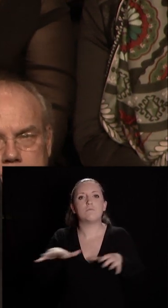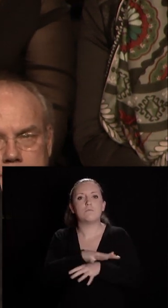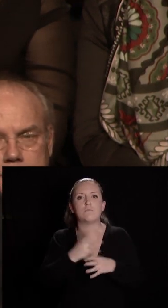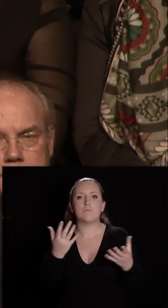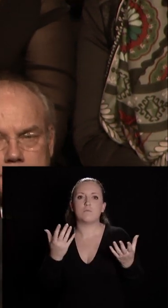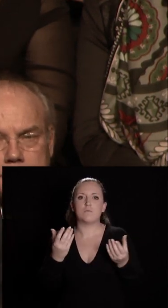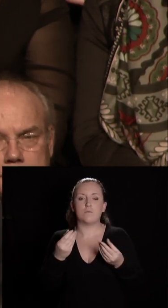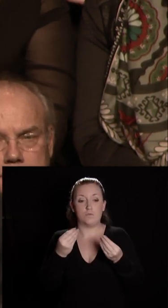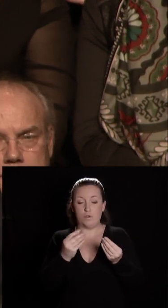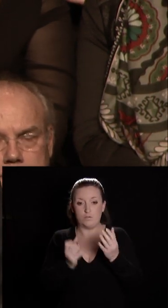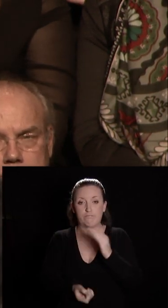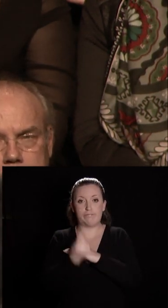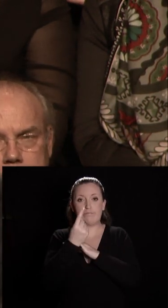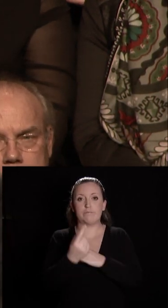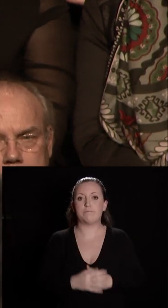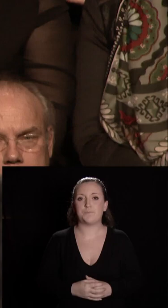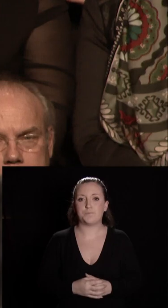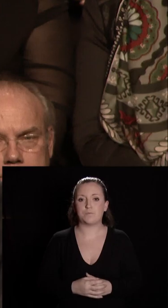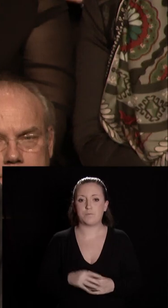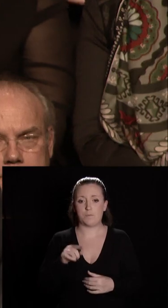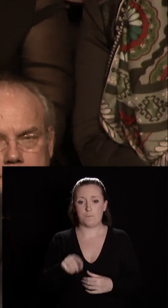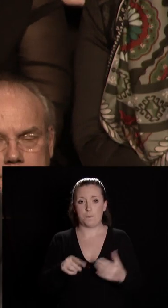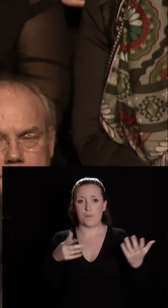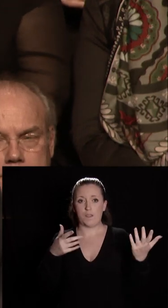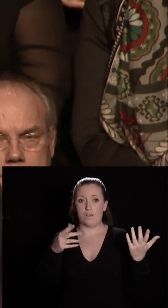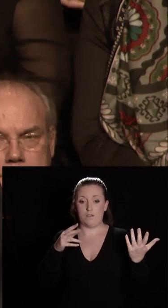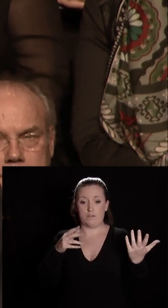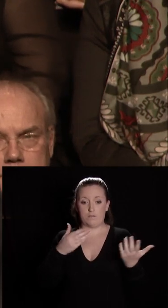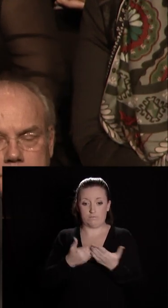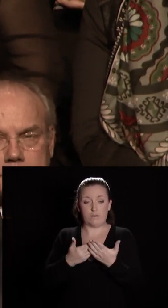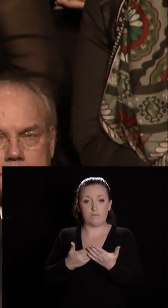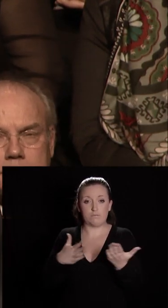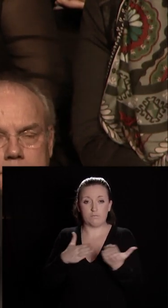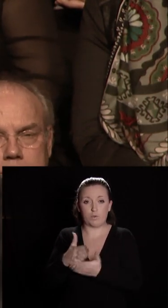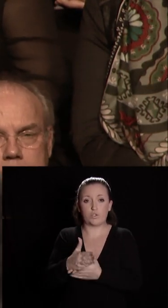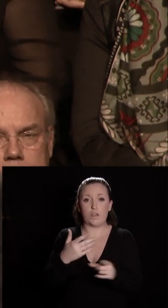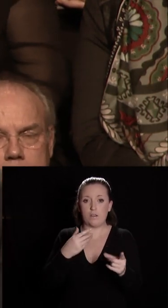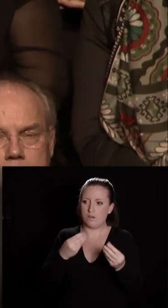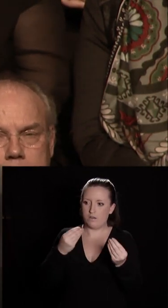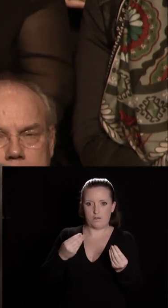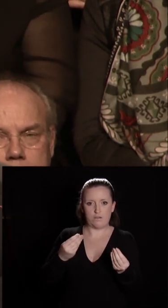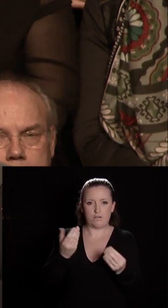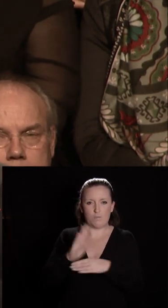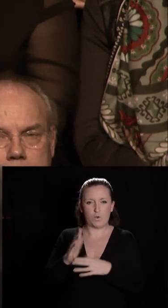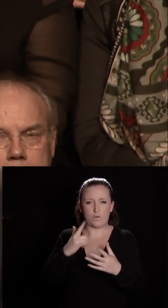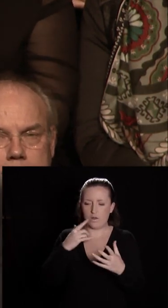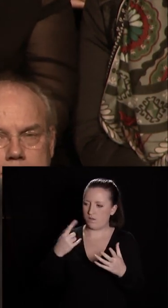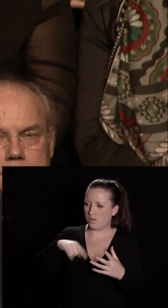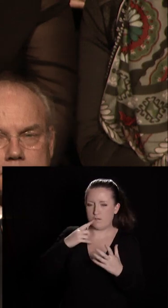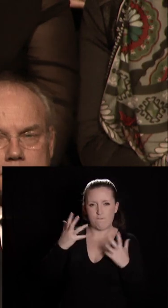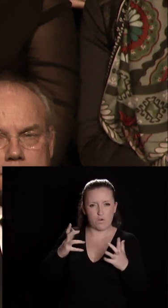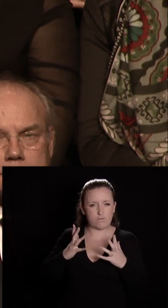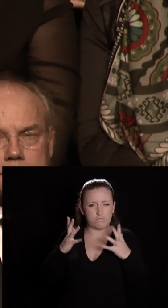registre inédit. C'est un excellent témoin de l'ambition que nous avons pour notre métropole et ses habitants.